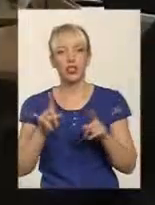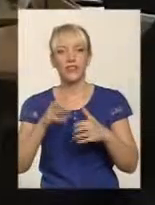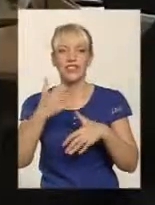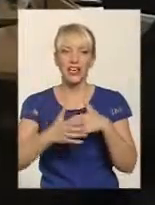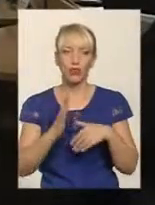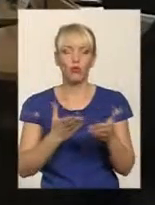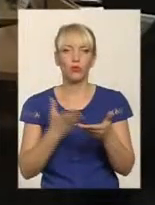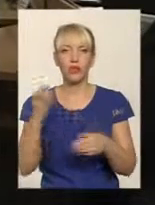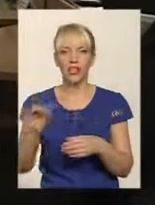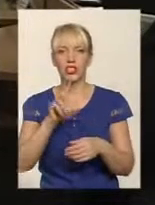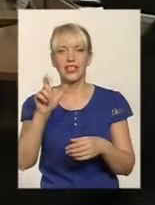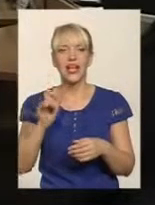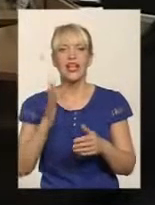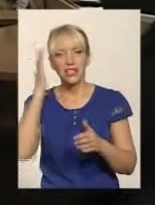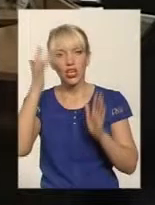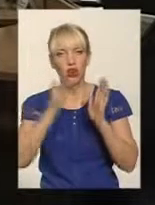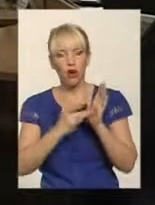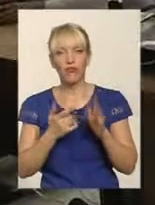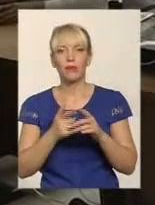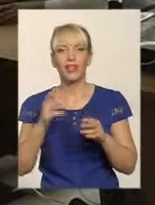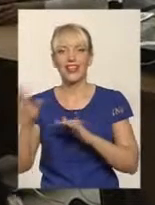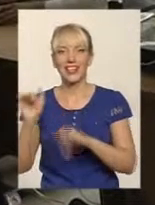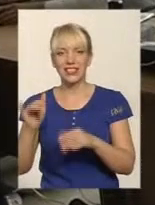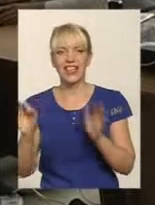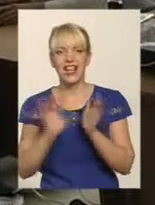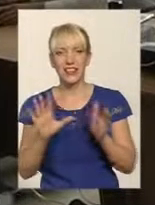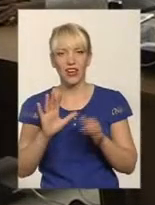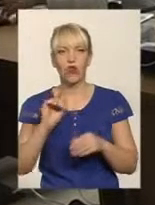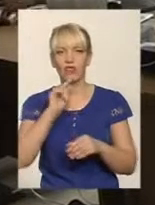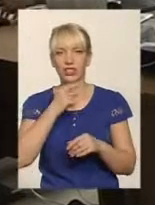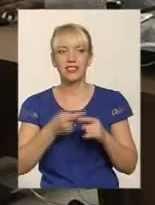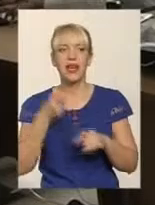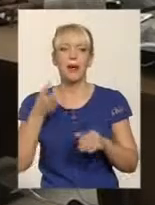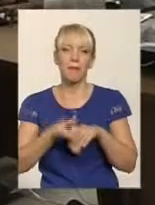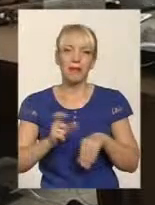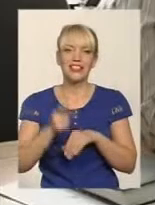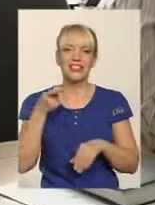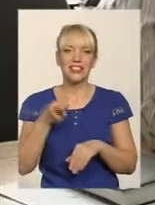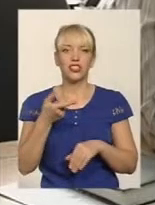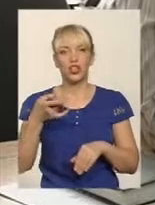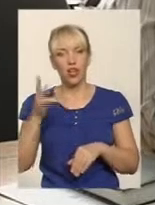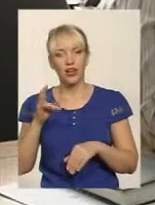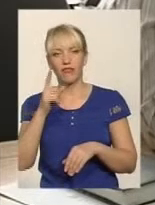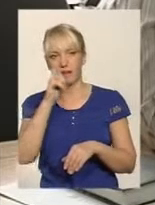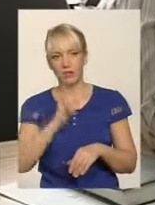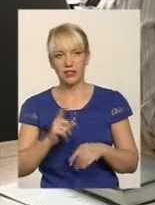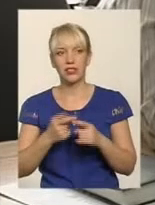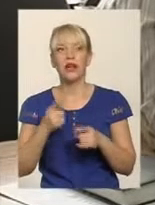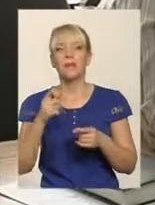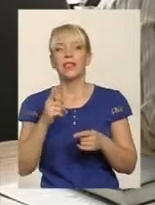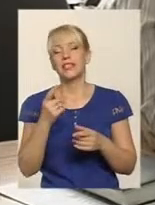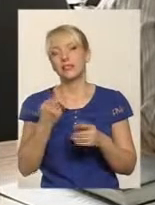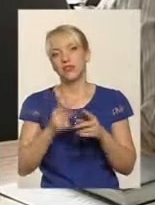сплачуватимуть за цільовим кредитом з енергоефективності трохи більше тисячі гривень щомісяця. З одного боку, небагато, якщо